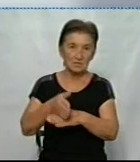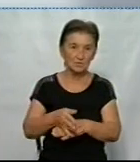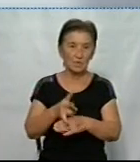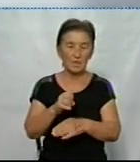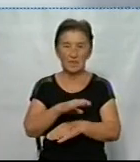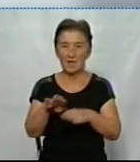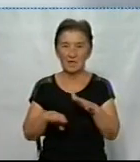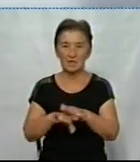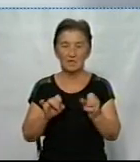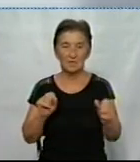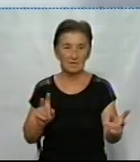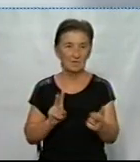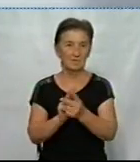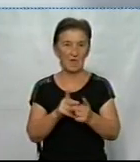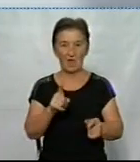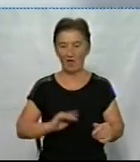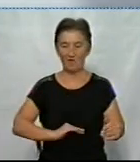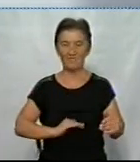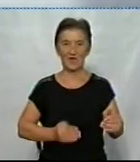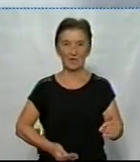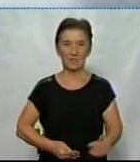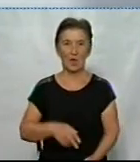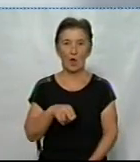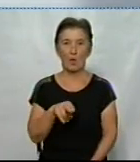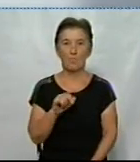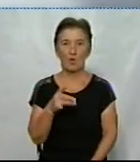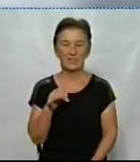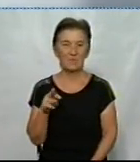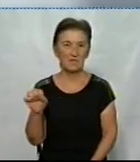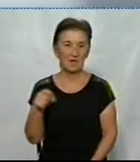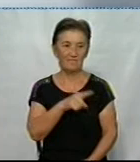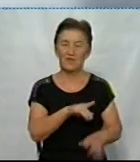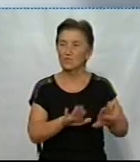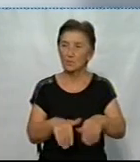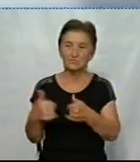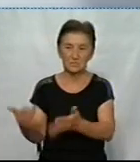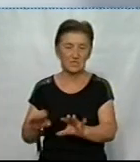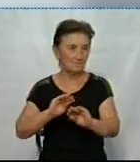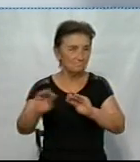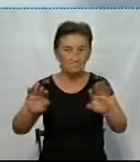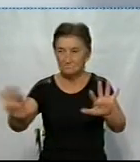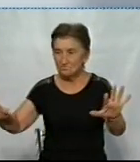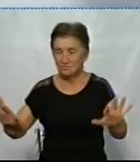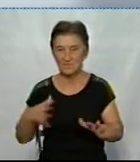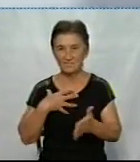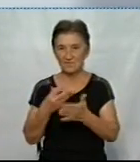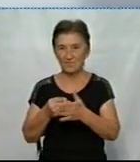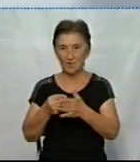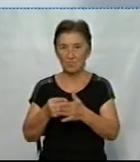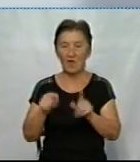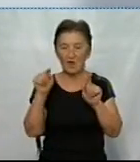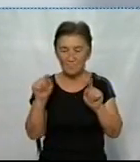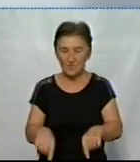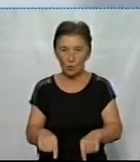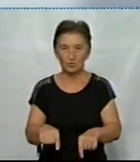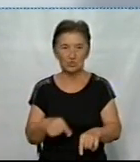територію і зустріли місцевого фермера Миколу Будрименка. Він запропонував розміститися у своєму ангарі. В той же день